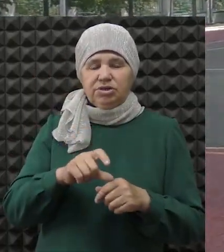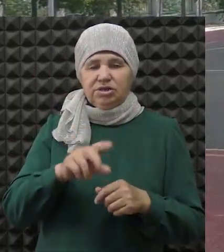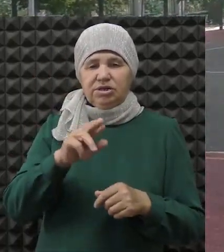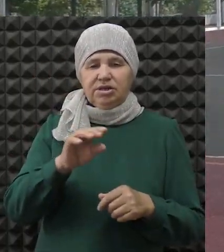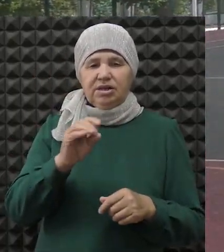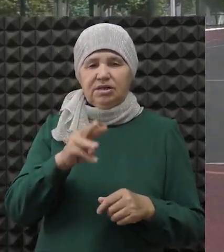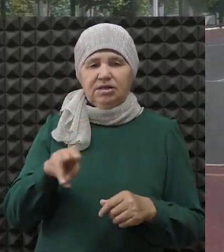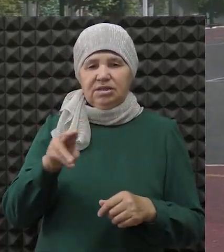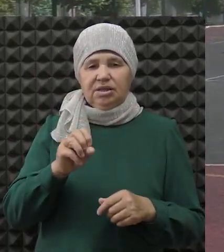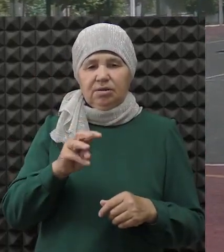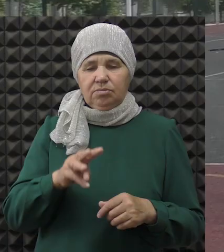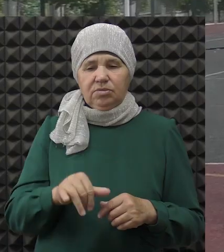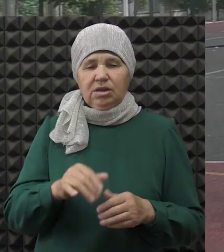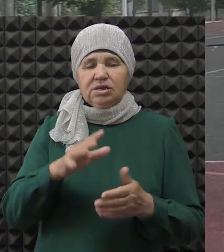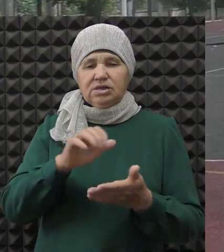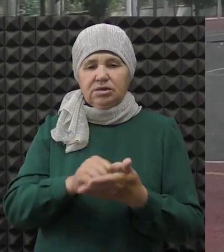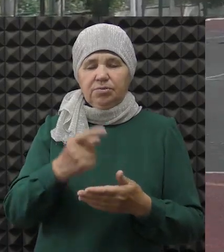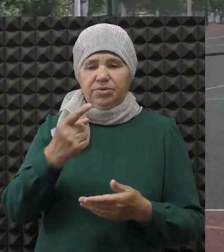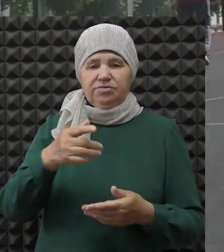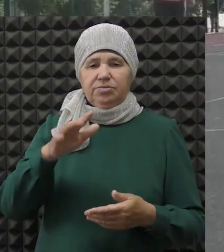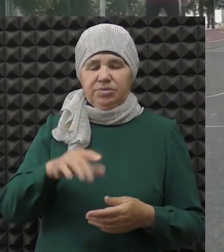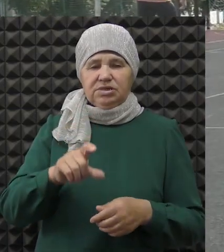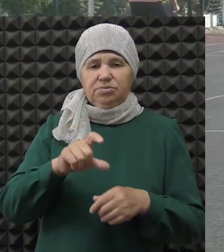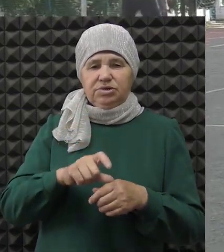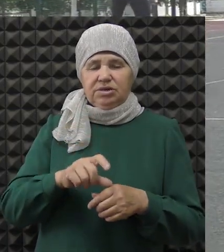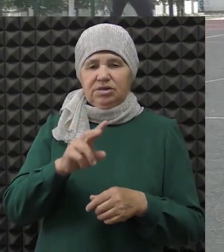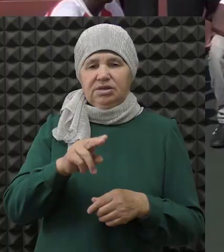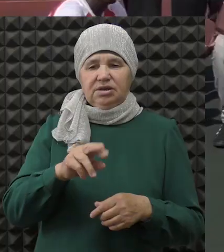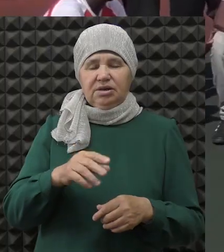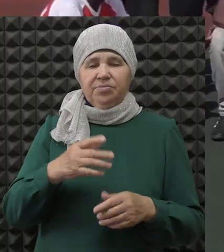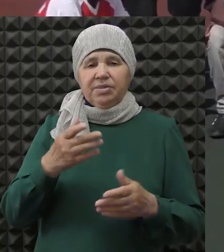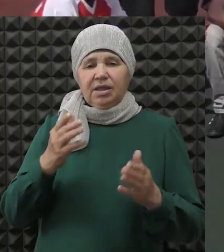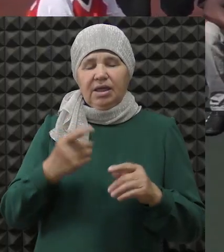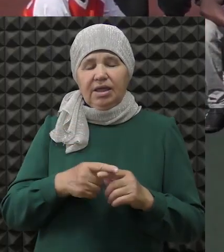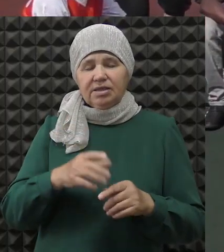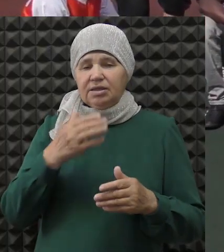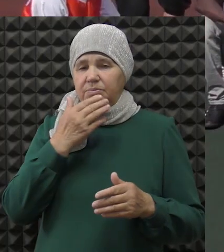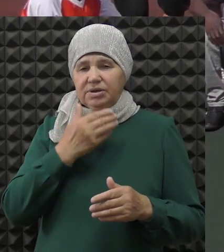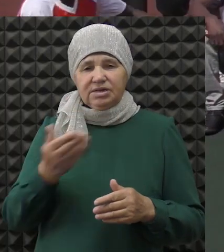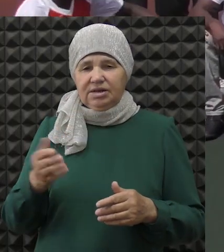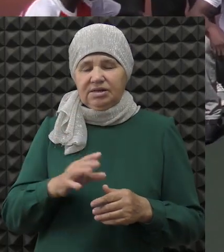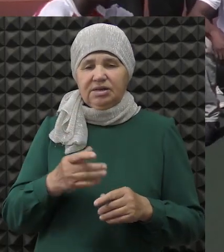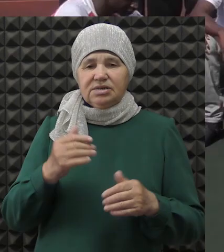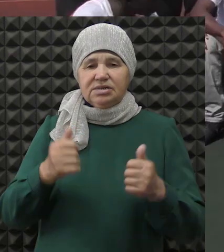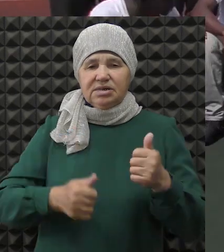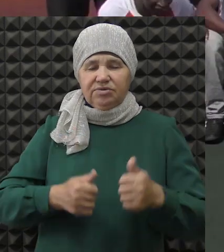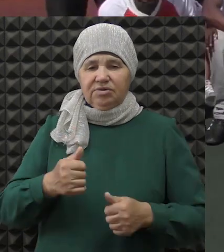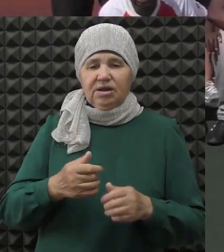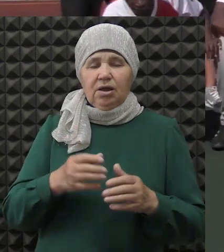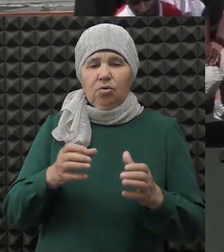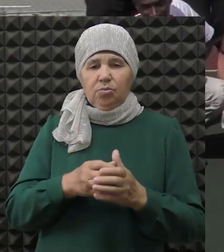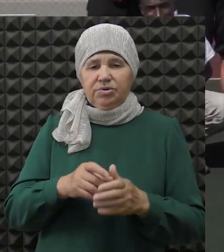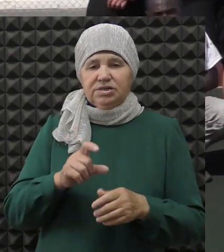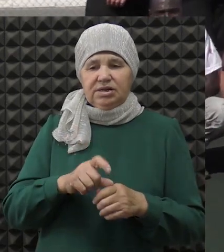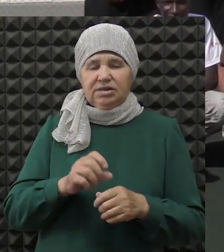И аль-хамду лиллях, команда мечети Ердам заняла первое место. Иншаллах, это не последнее спортивное состязание на спортплощадке